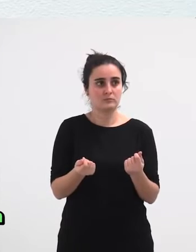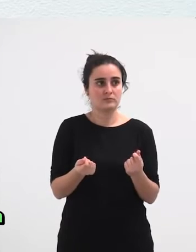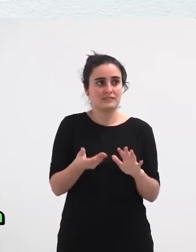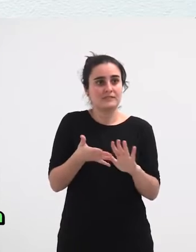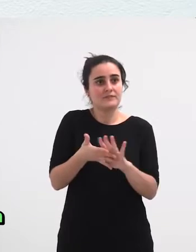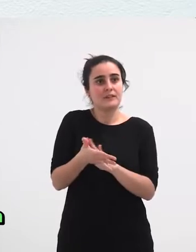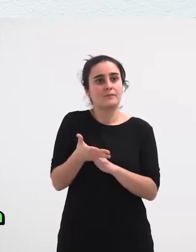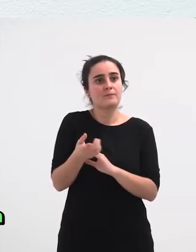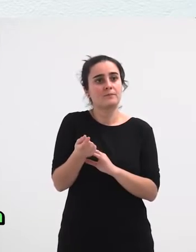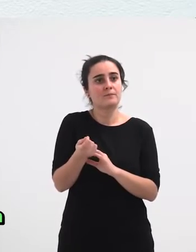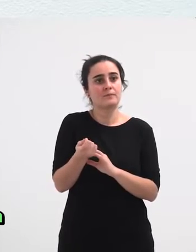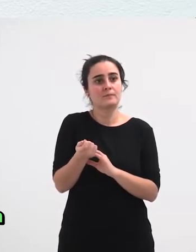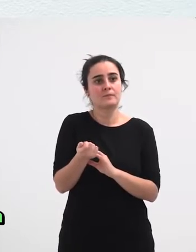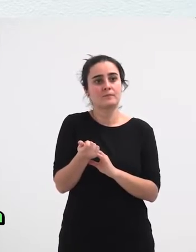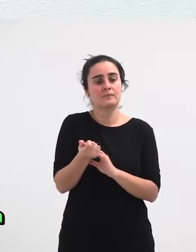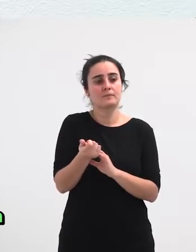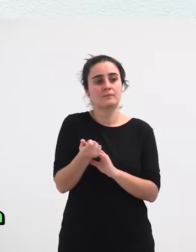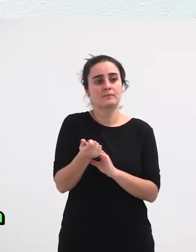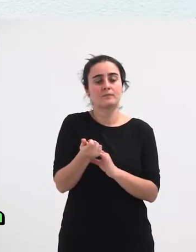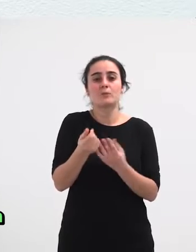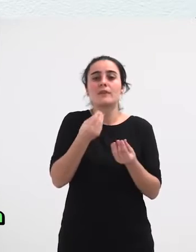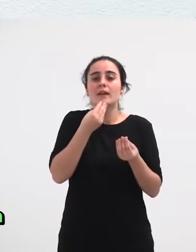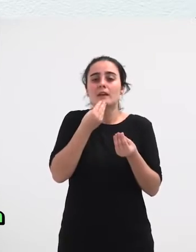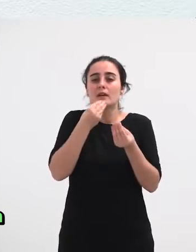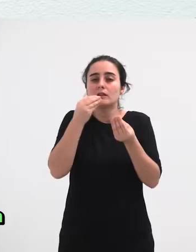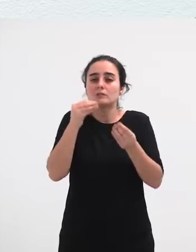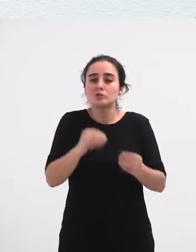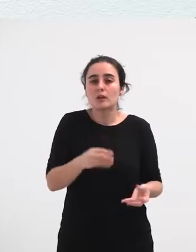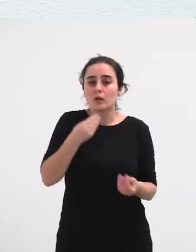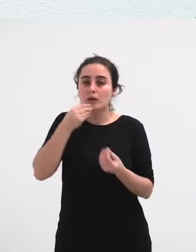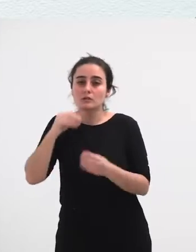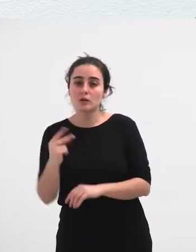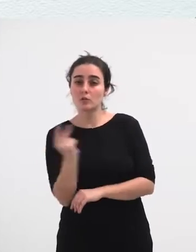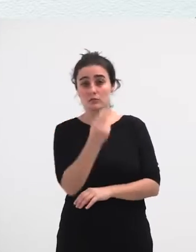Historikoki Erro Ososakonak Dituzten Bi Gertaera Bi Herrietak